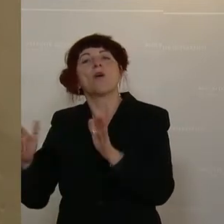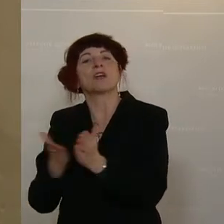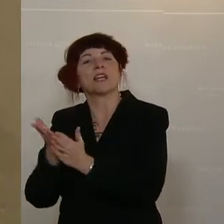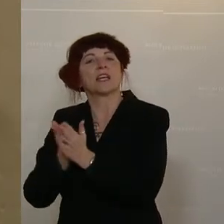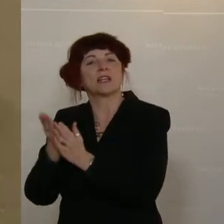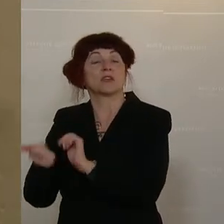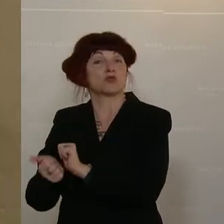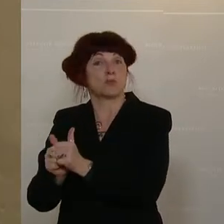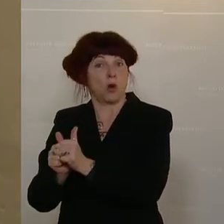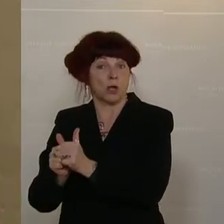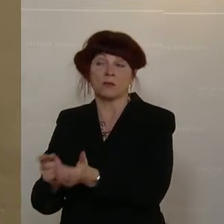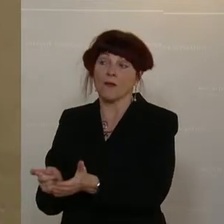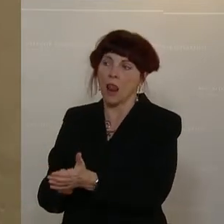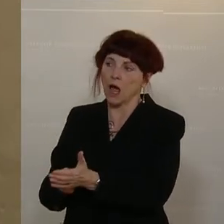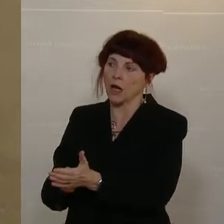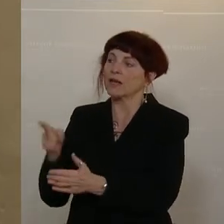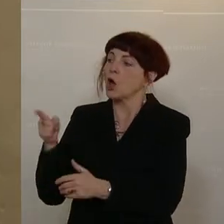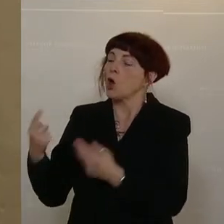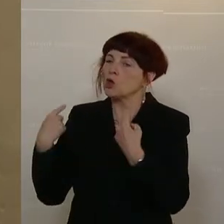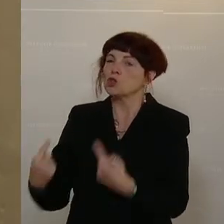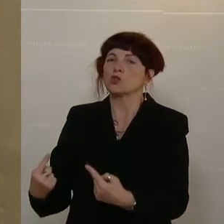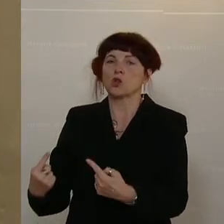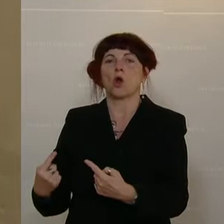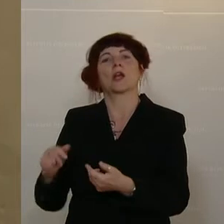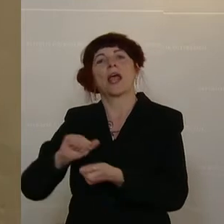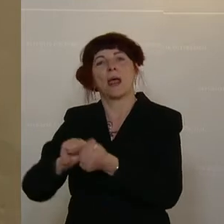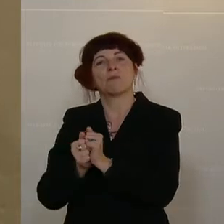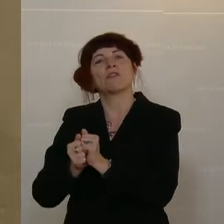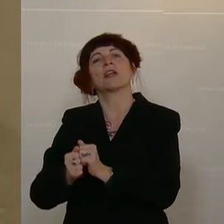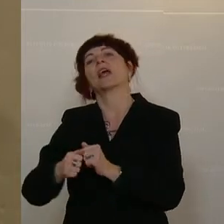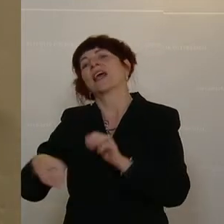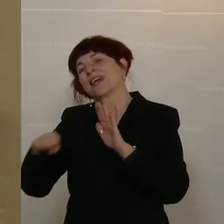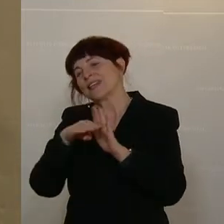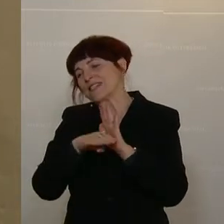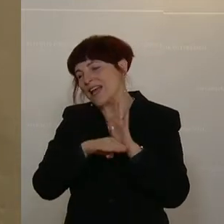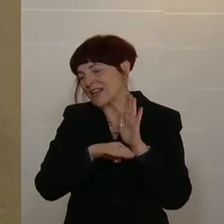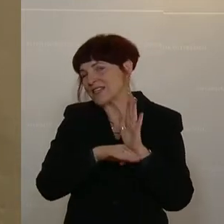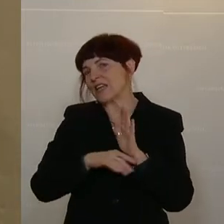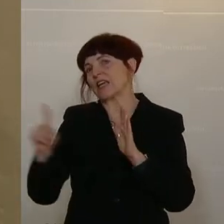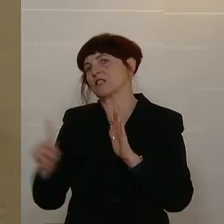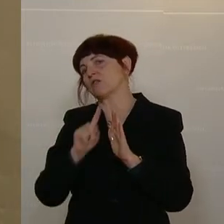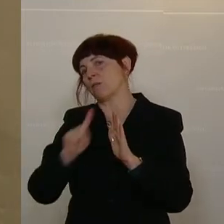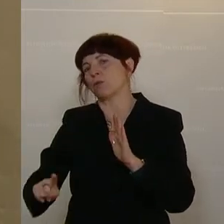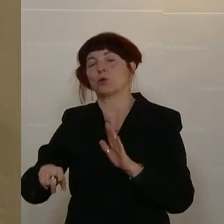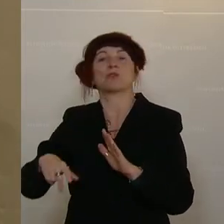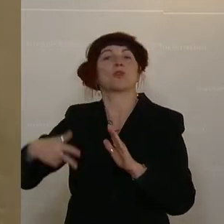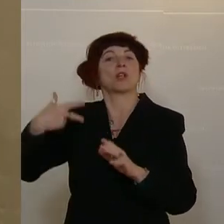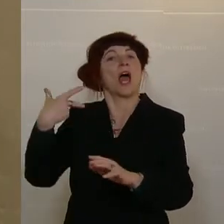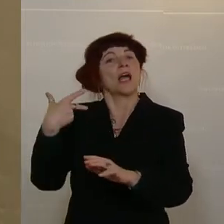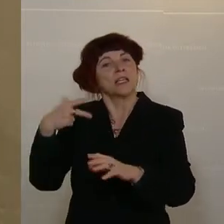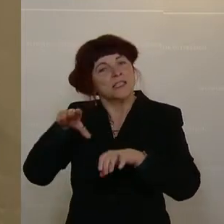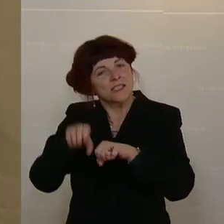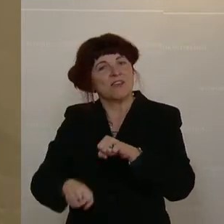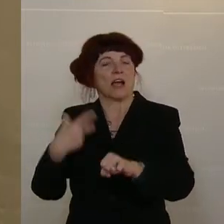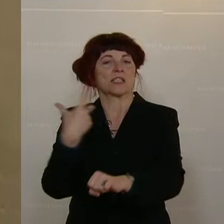werden aufgefordert, sich für ein gesetzliches Verbot von Zwangsimpfungen in Österreich im Zusammenhang mit der